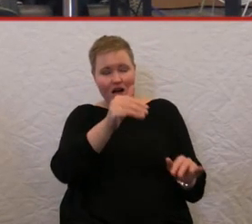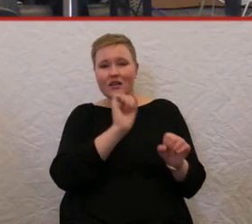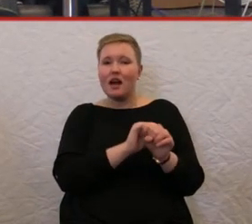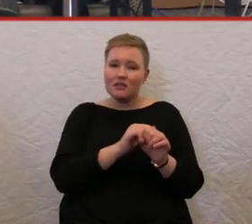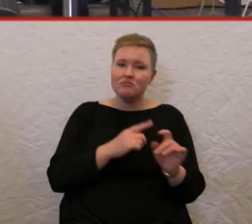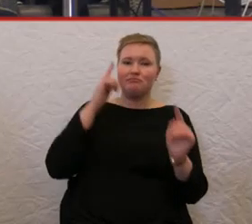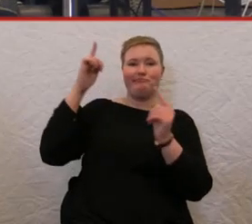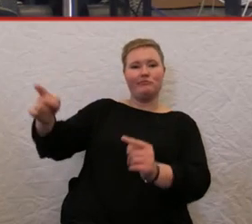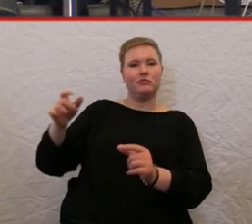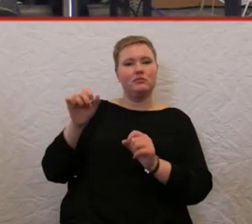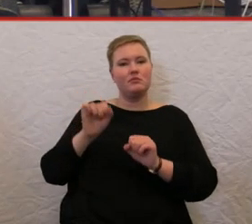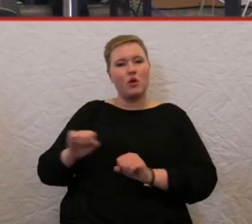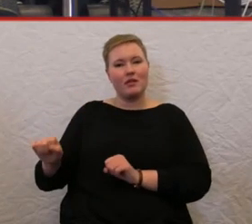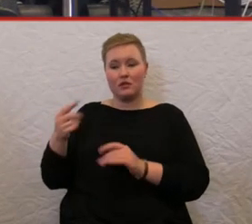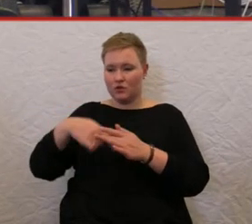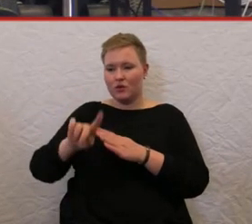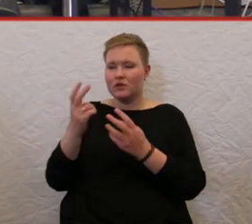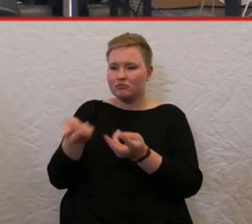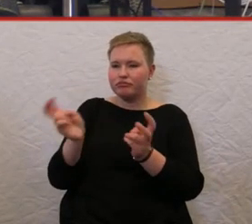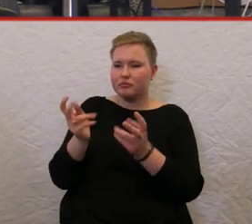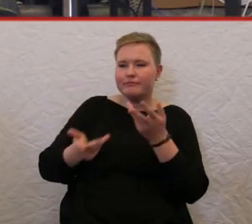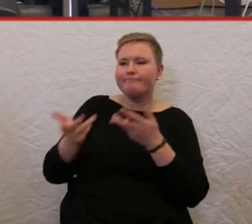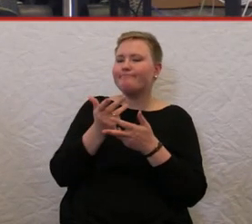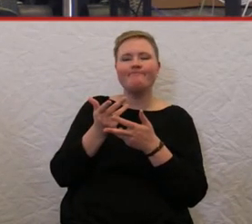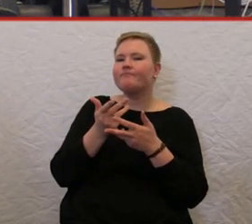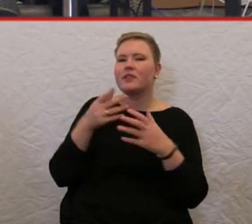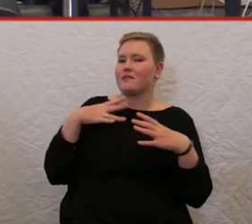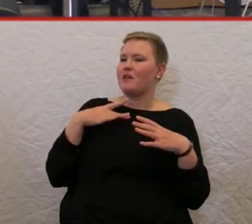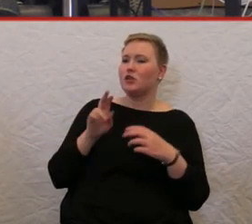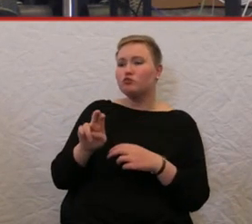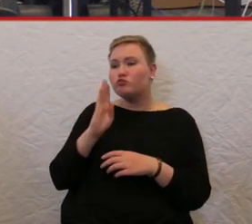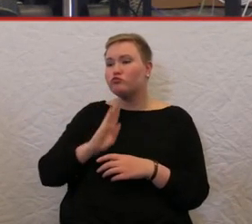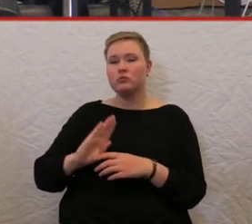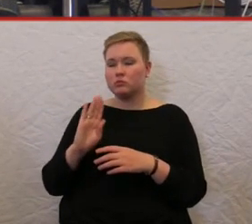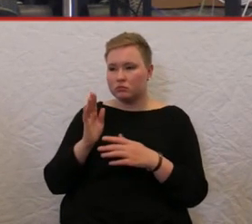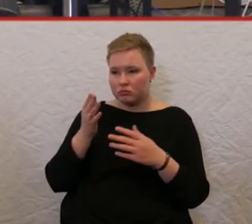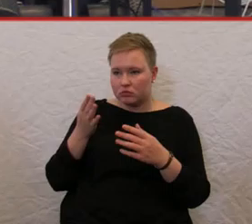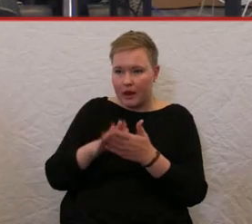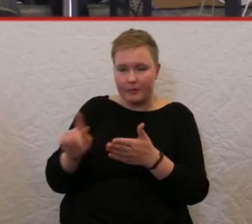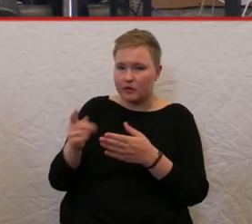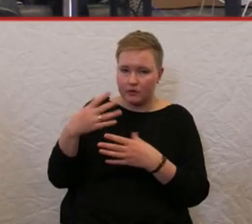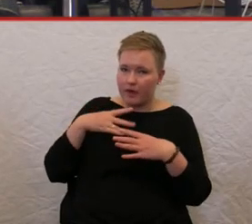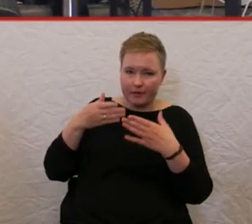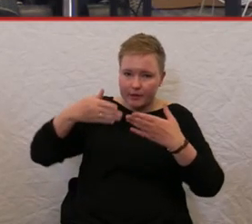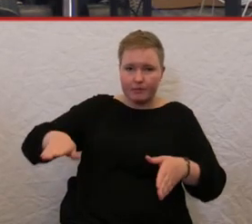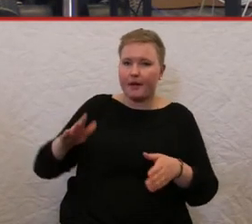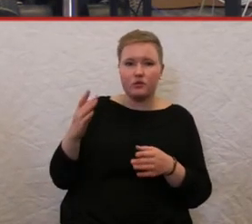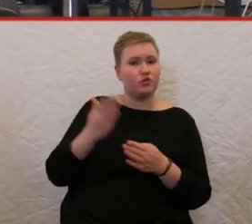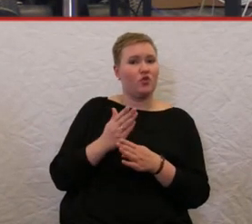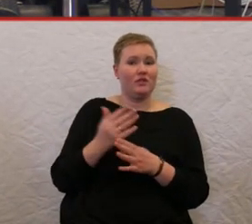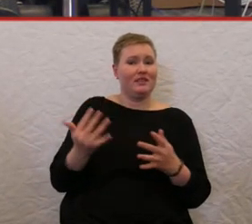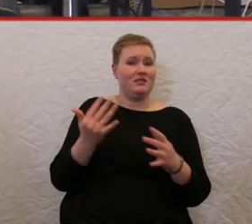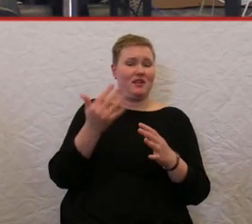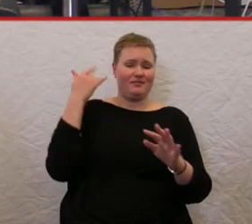Nach dieser Runde, die gezeigt hat, dass es auf dem freiwilligen Wege eben einfach nicht geht und seit Jahrzehnten nicht geht, dass sie einfach